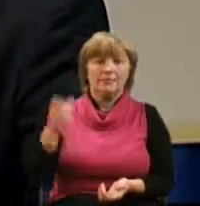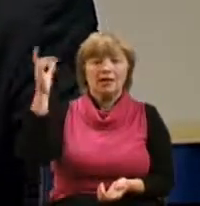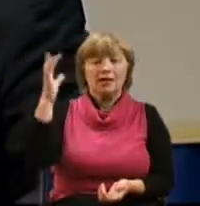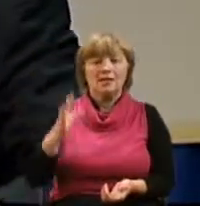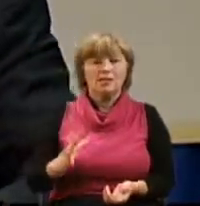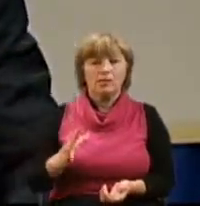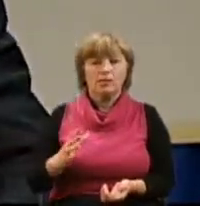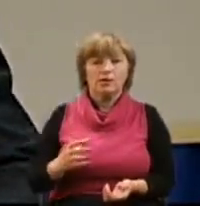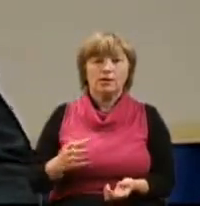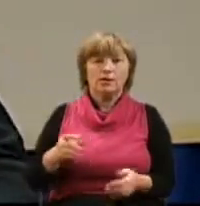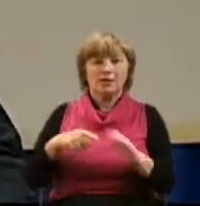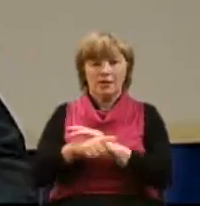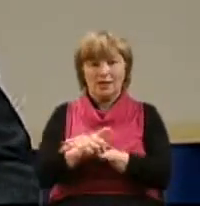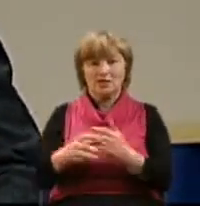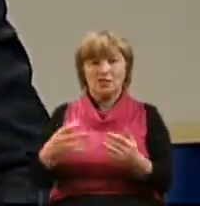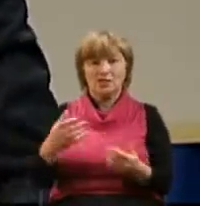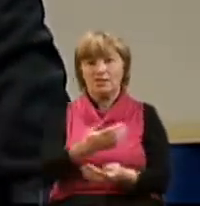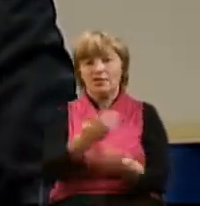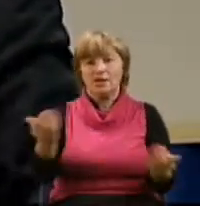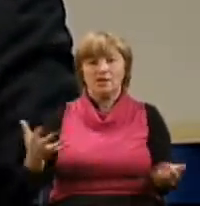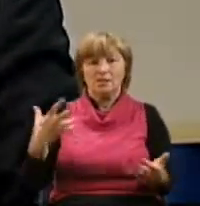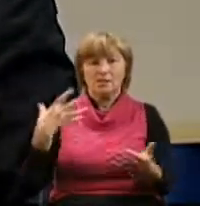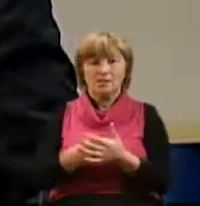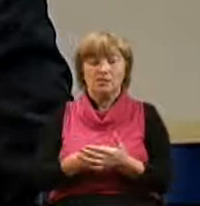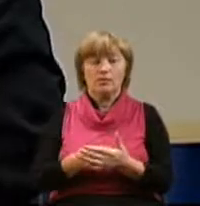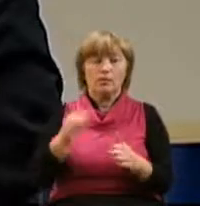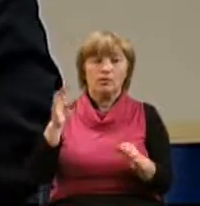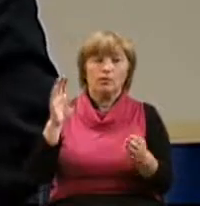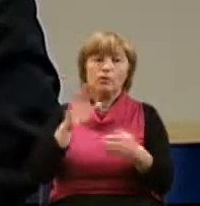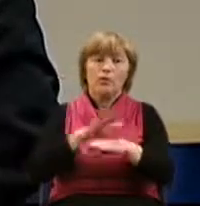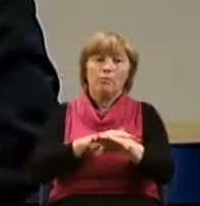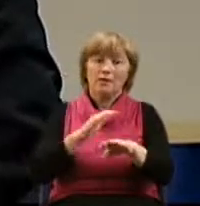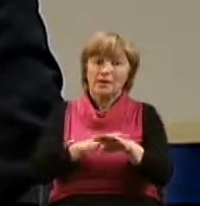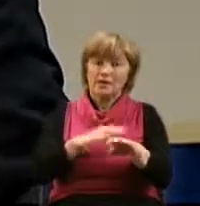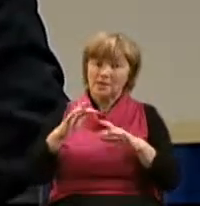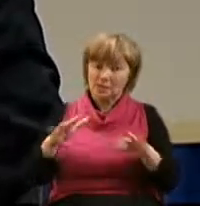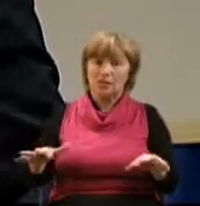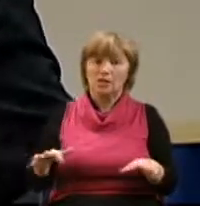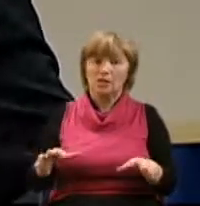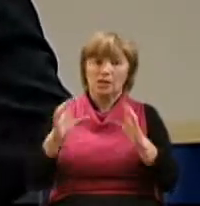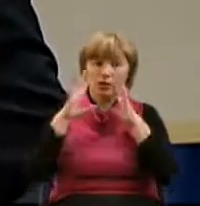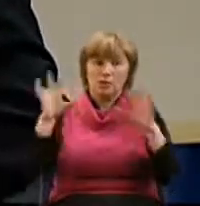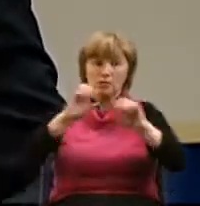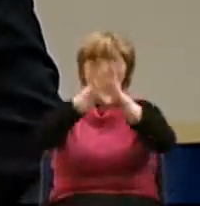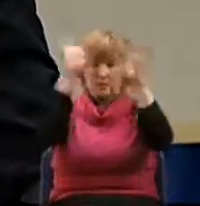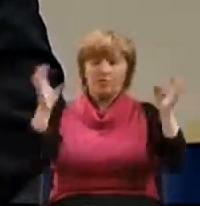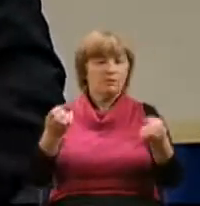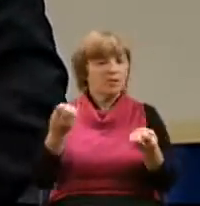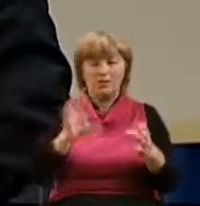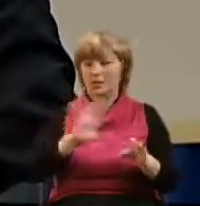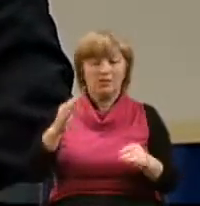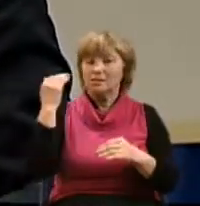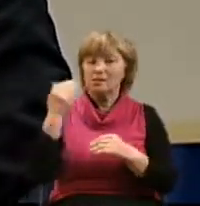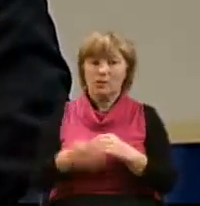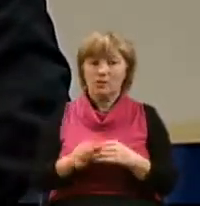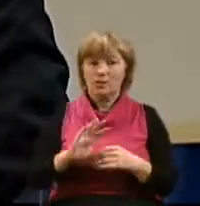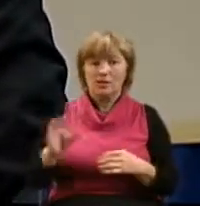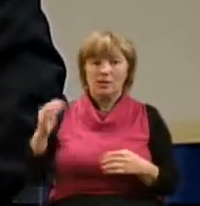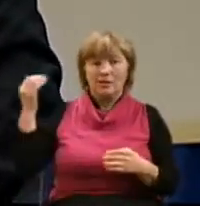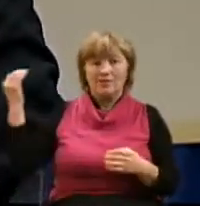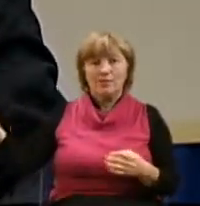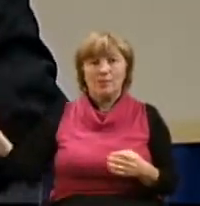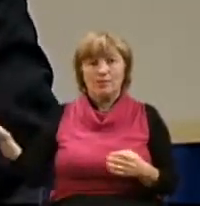Господь начал в нас свое доброе дело Духом Святым. И Он еще не закончил. Ни во мне,